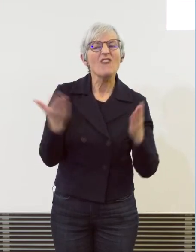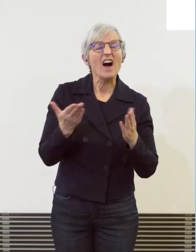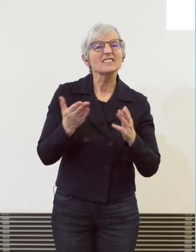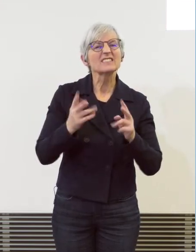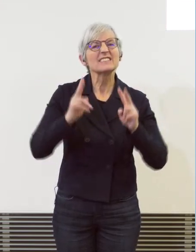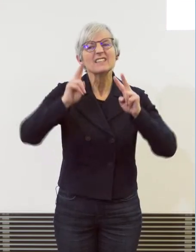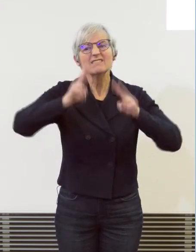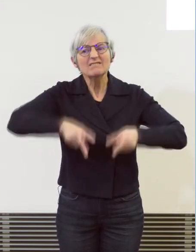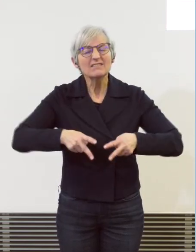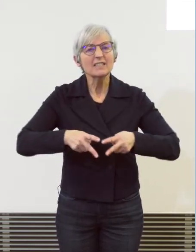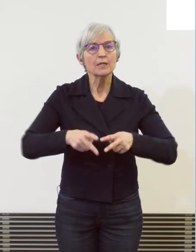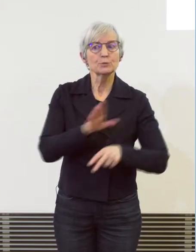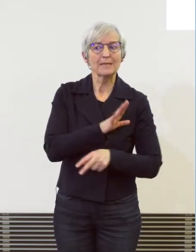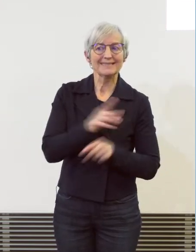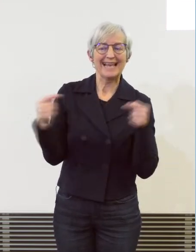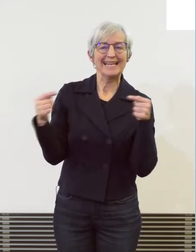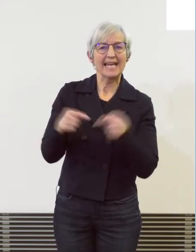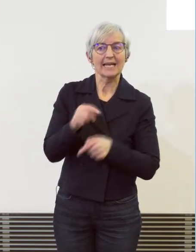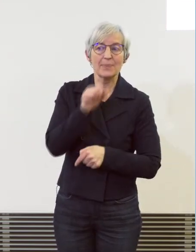ausgerichtet sind.